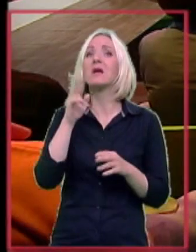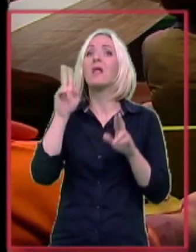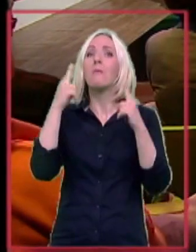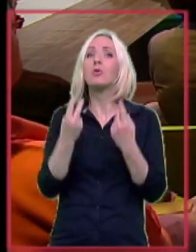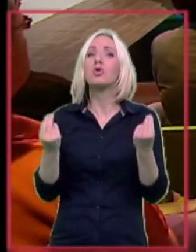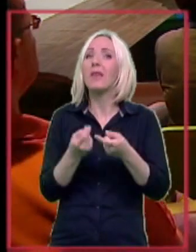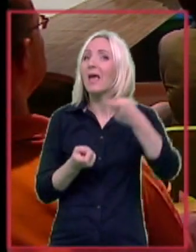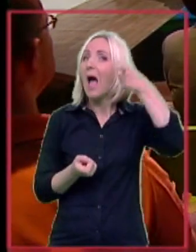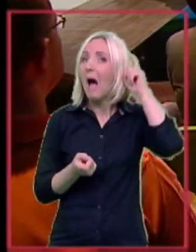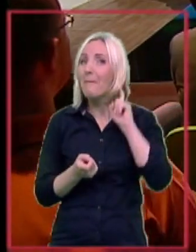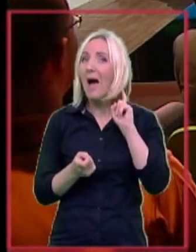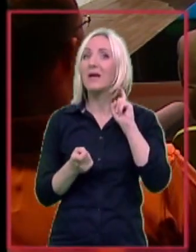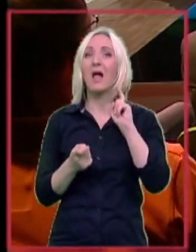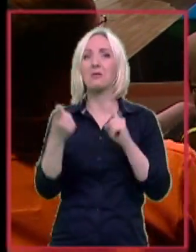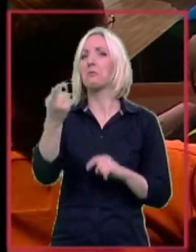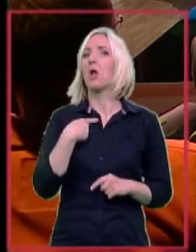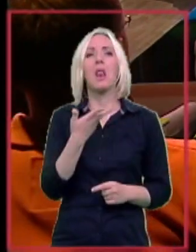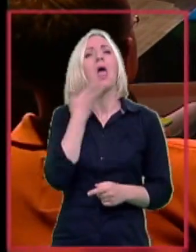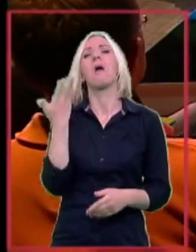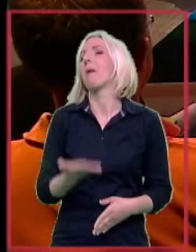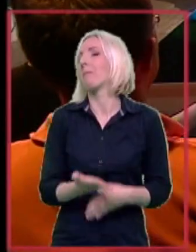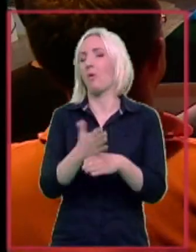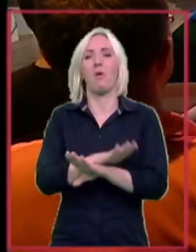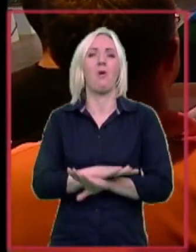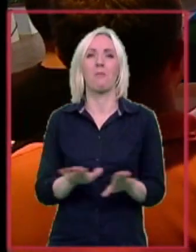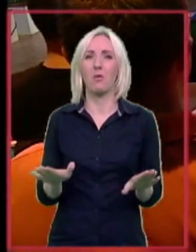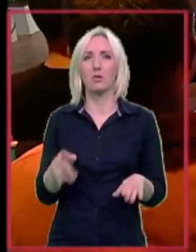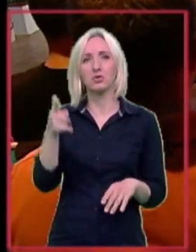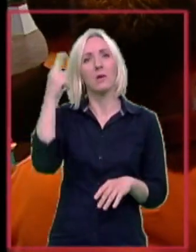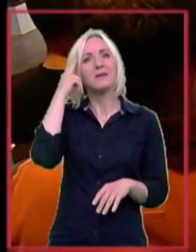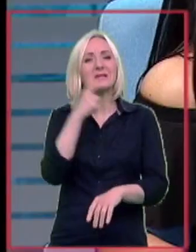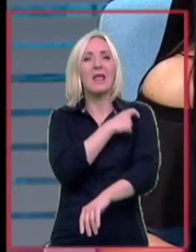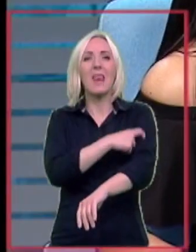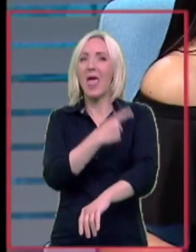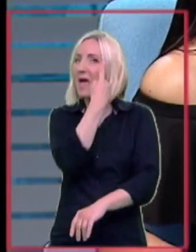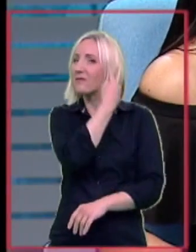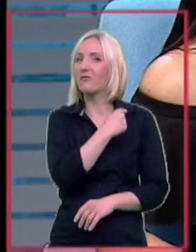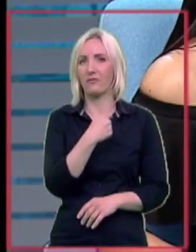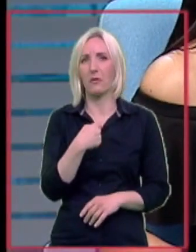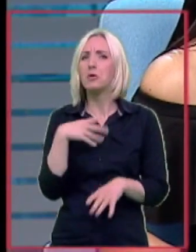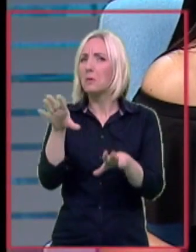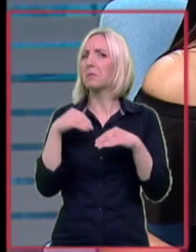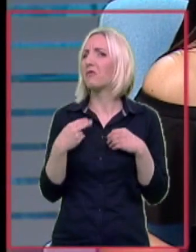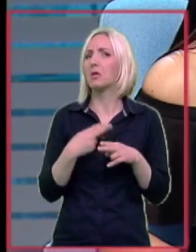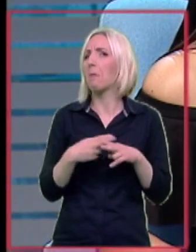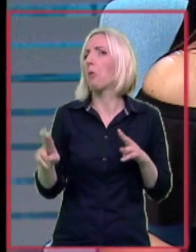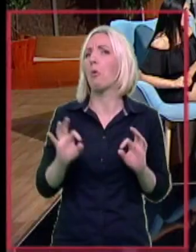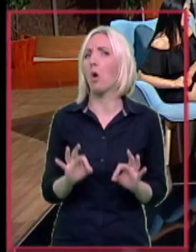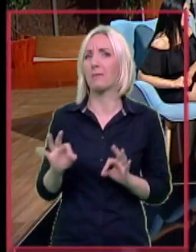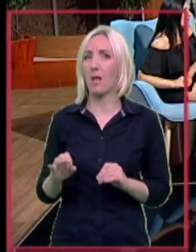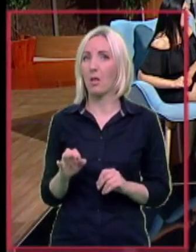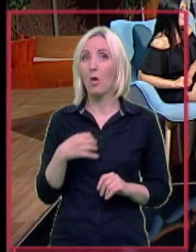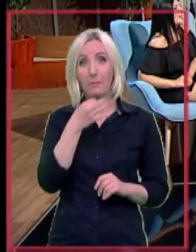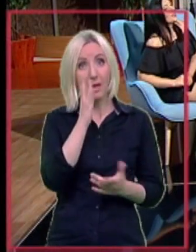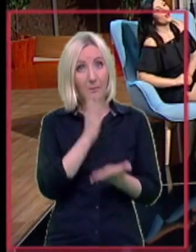može da mi pomogla i oni su meni rekli tu pomoći nema. Mislili su da je nerv u pitanju. Prihvatila sam to potpuno normalno. Je li bilo suza?